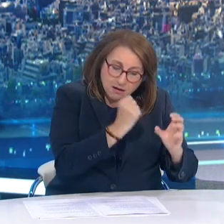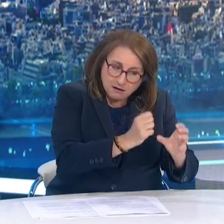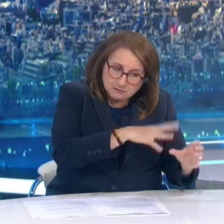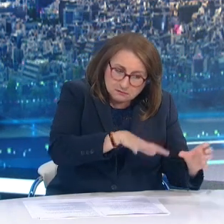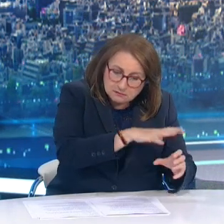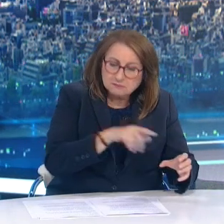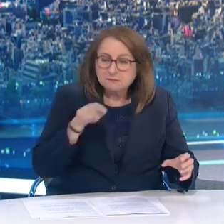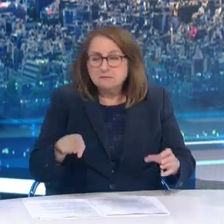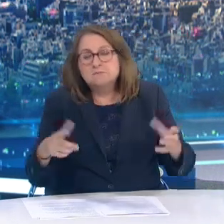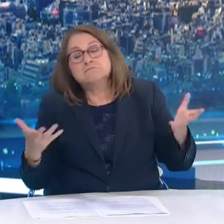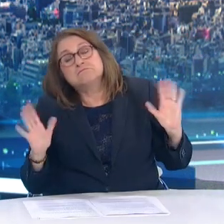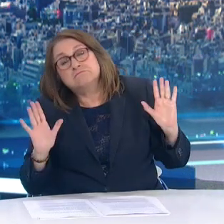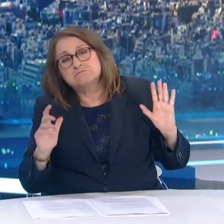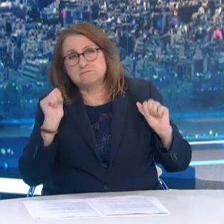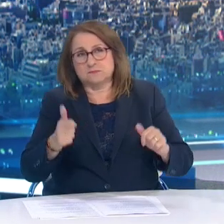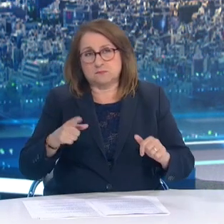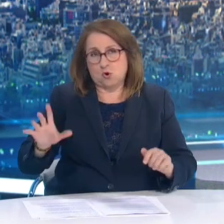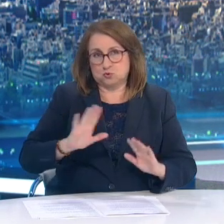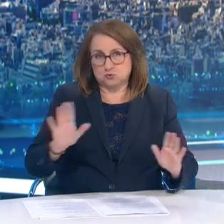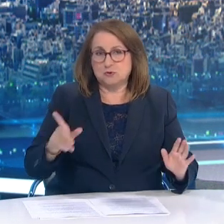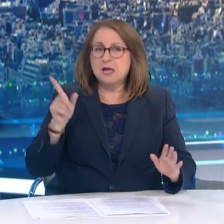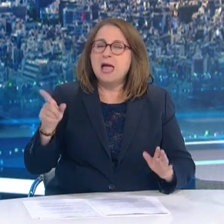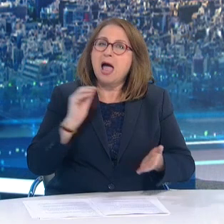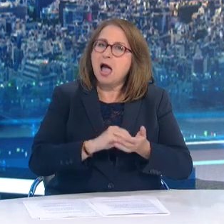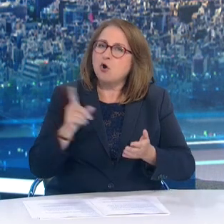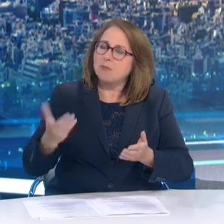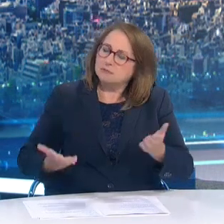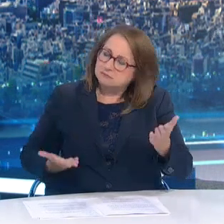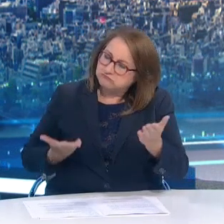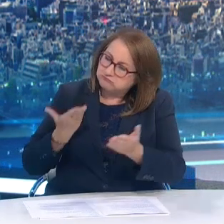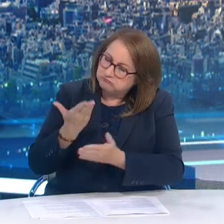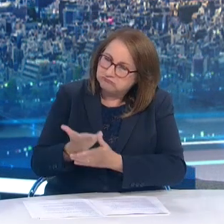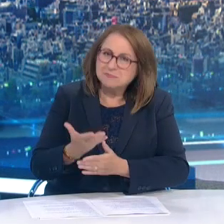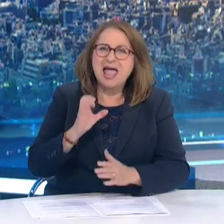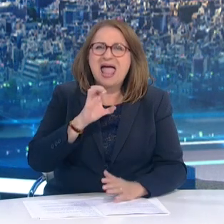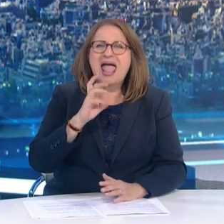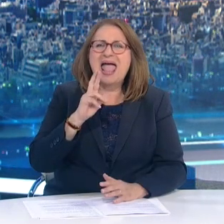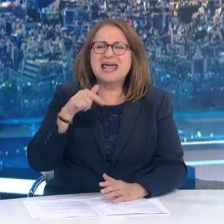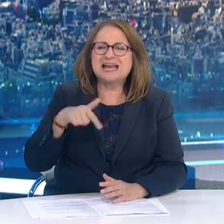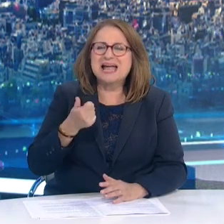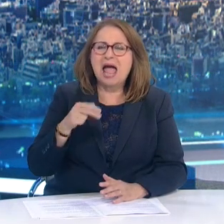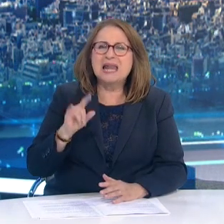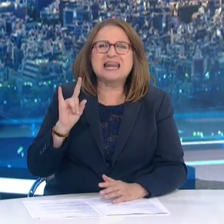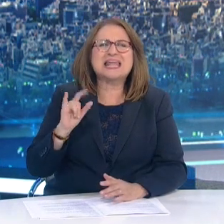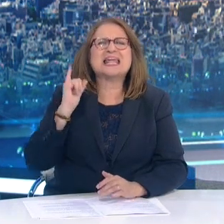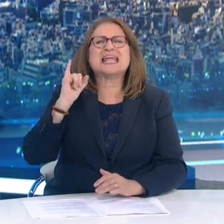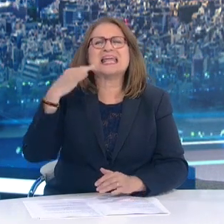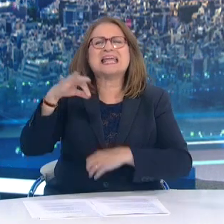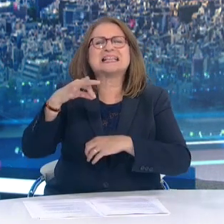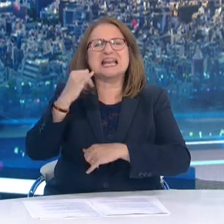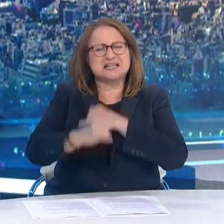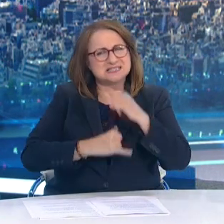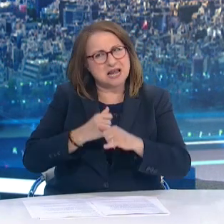Η δήλωση αυτών επιχειρηματήων θα γίνεται στην πλατφόρμα της Εργάν Άλλη ερώτηση Θα έχει κόστος η χρήση της ψηφιακής